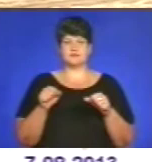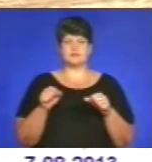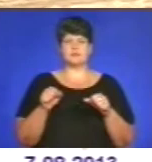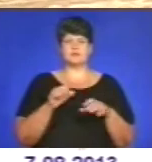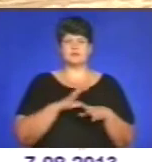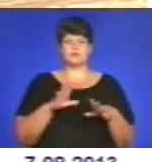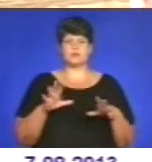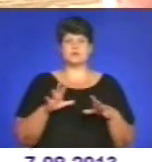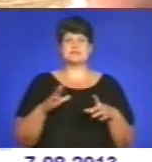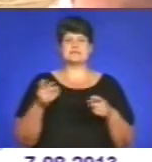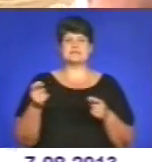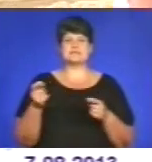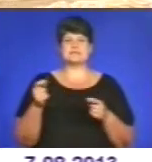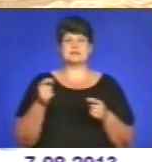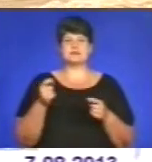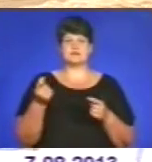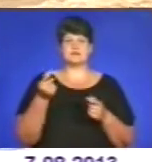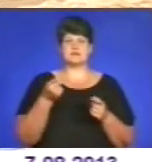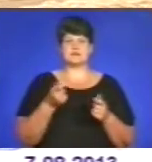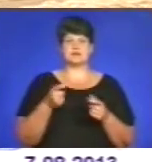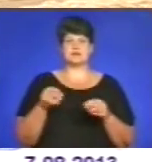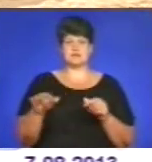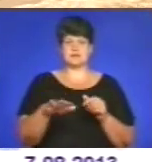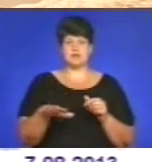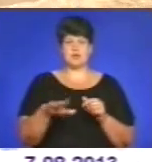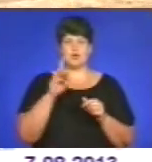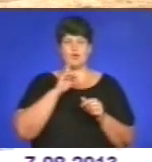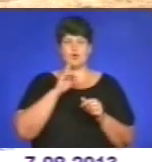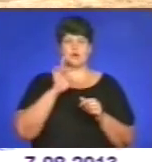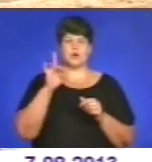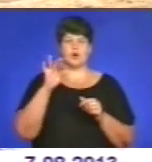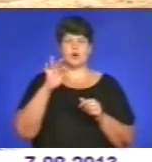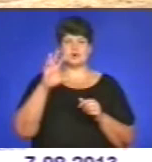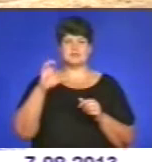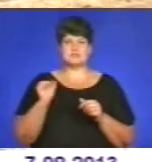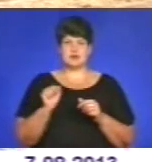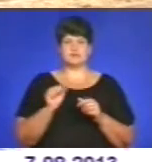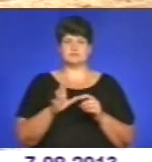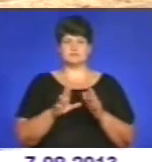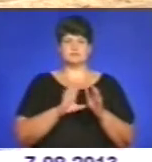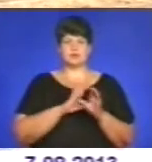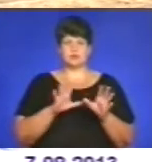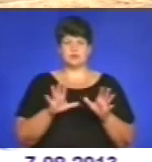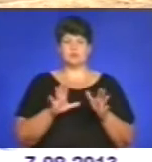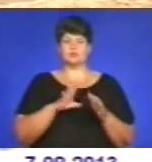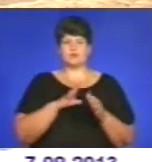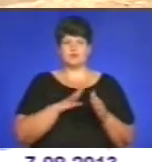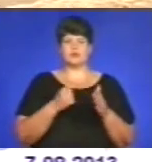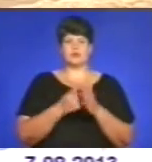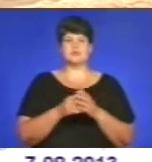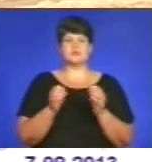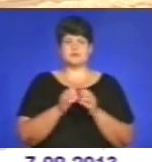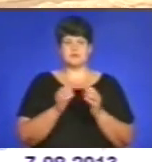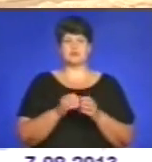виносилось зерно на землю. Тобто поки роса не впаде, так? Так, поки не впаде роса, часом молотимо і до 10,